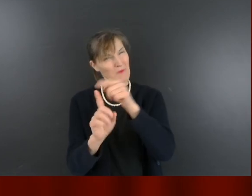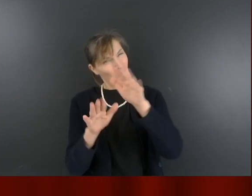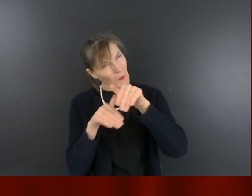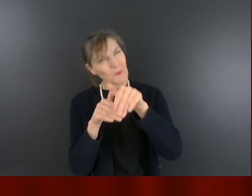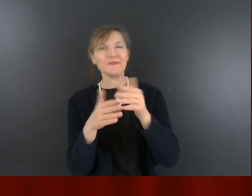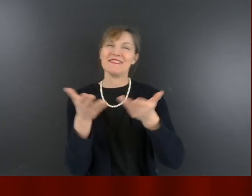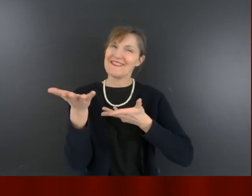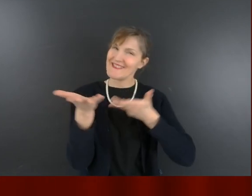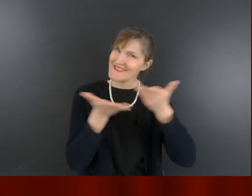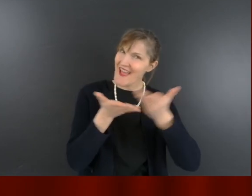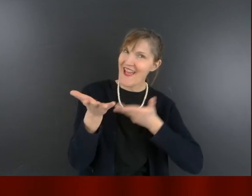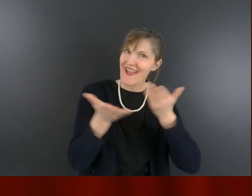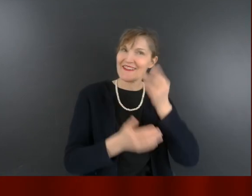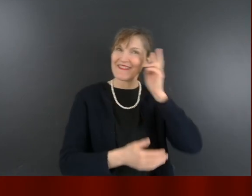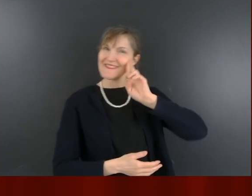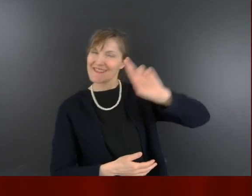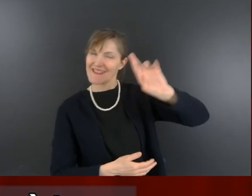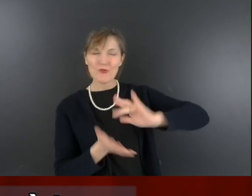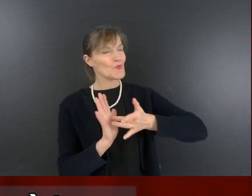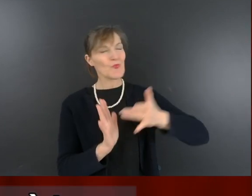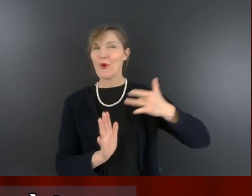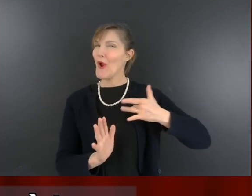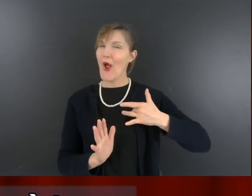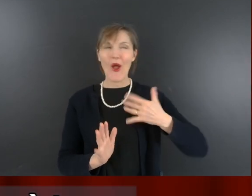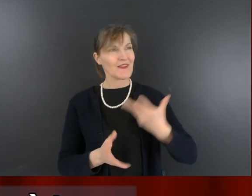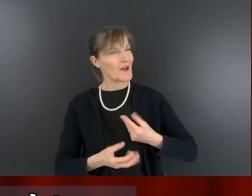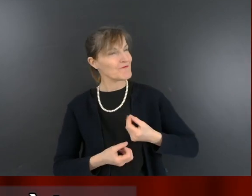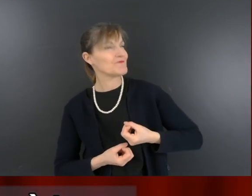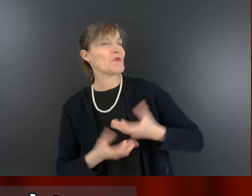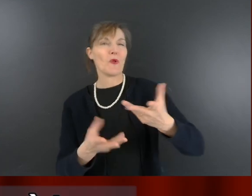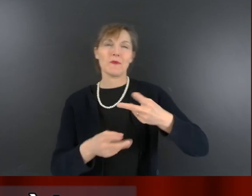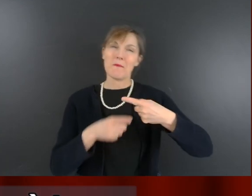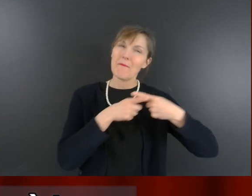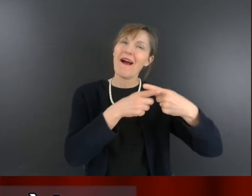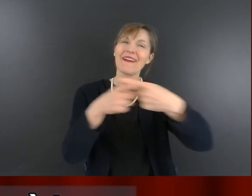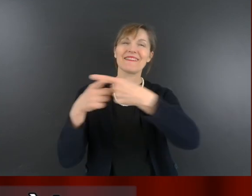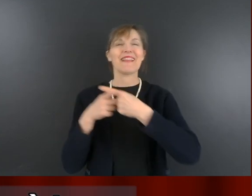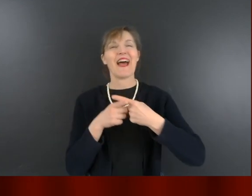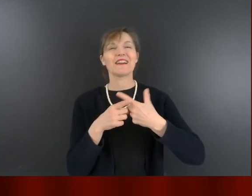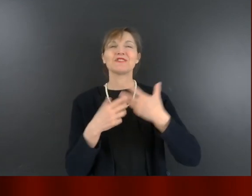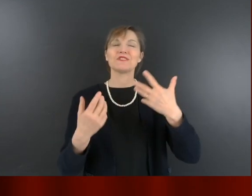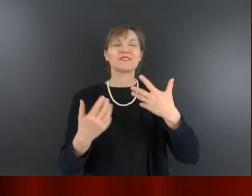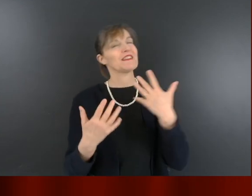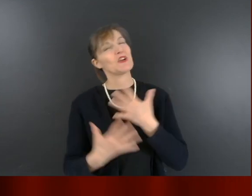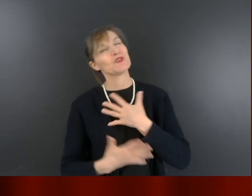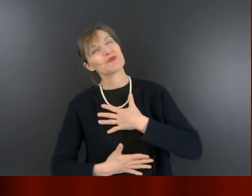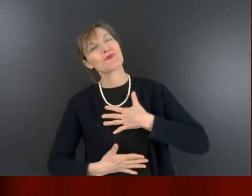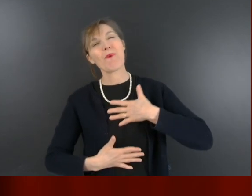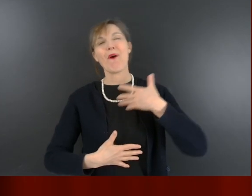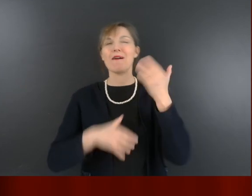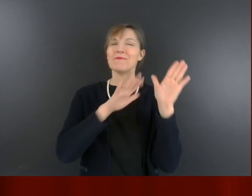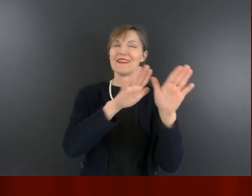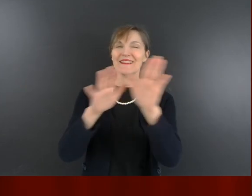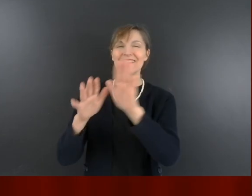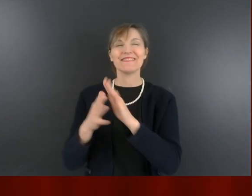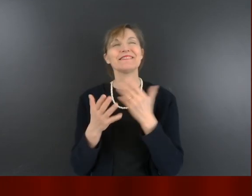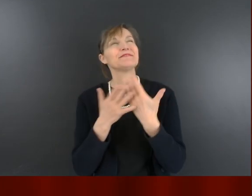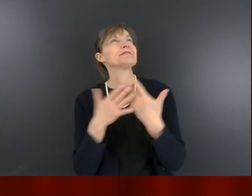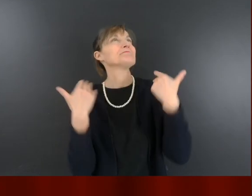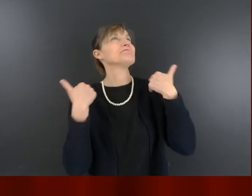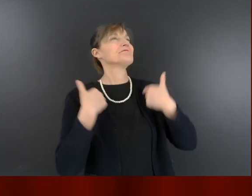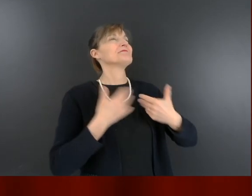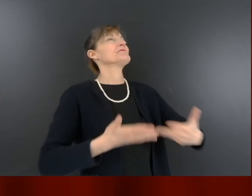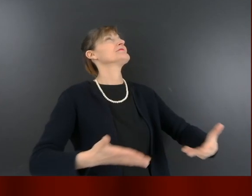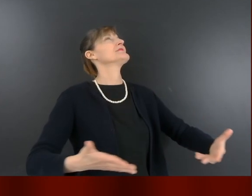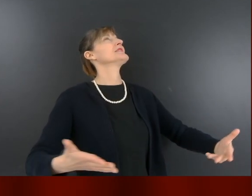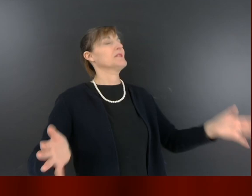apportant le secret de sa joie et la bénédiction à tous ceux qui voulaient l'écouter. Tel que je